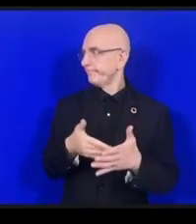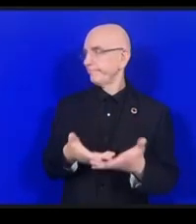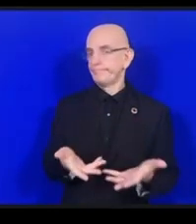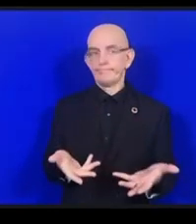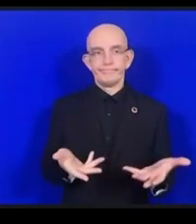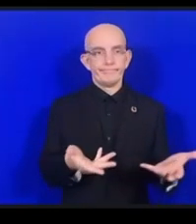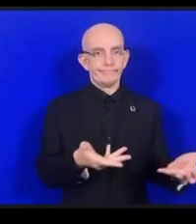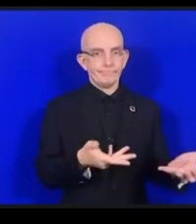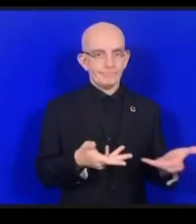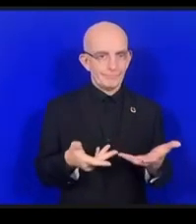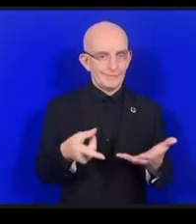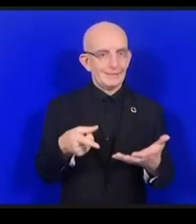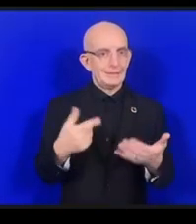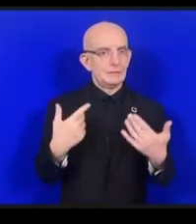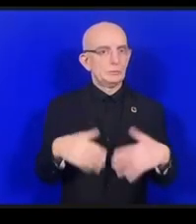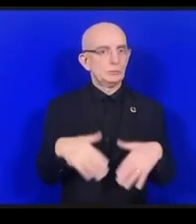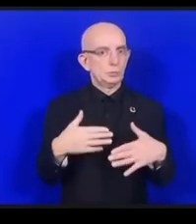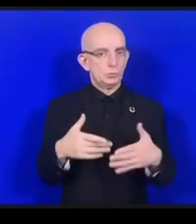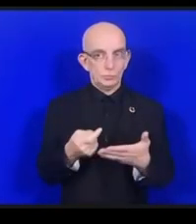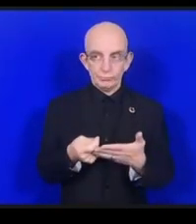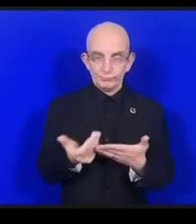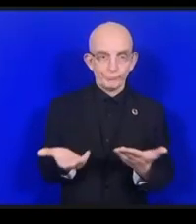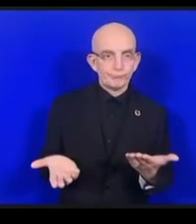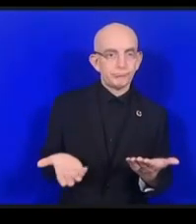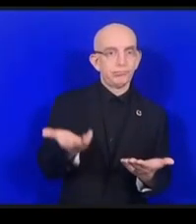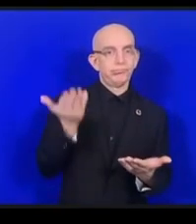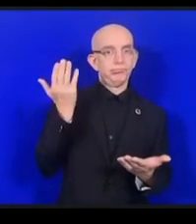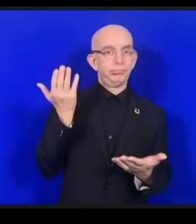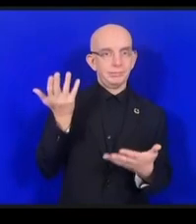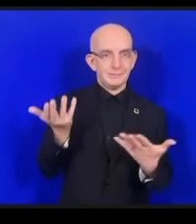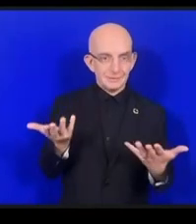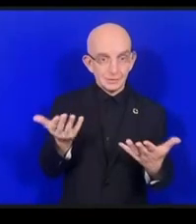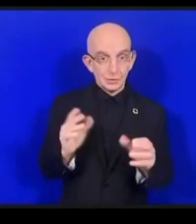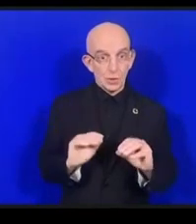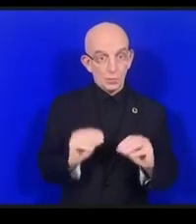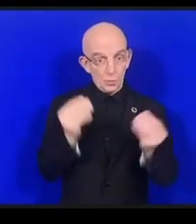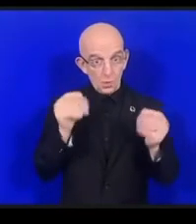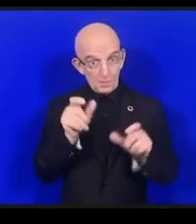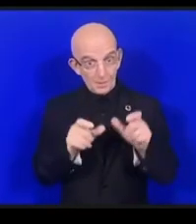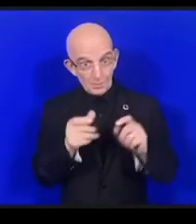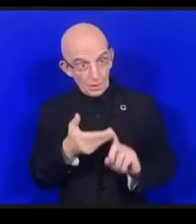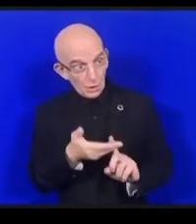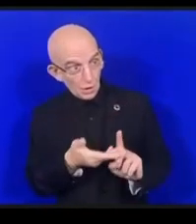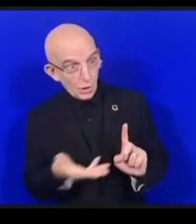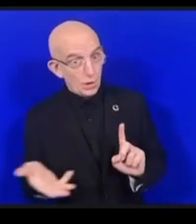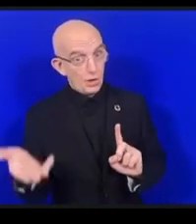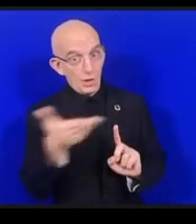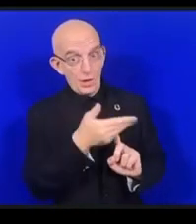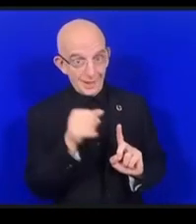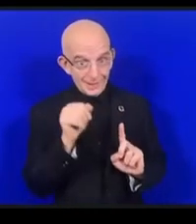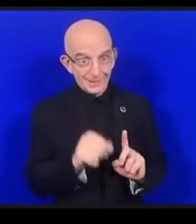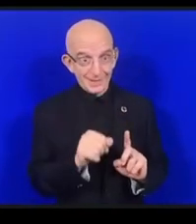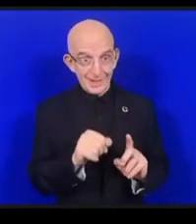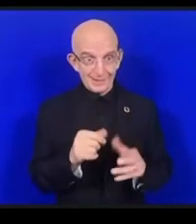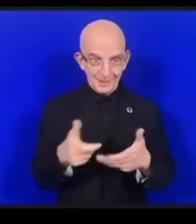若い人が誰でもアクセスできるわけではありませんインターネットへのアクセスというのは